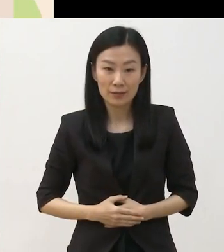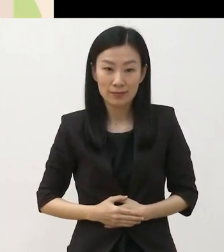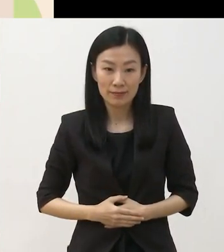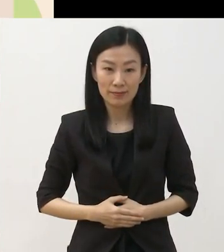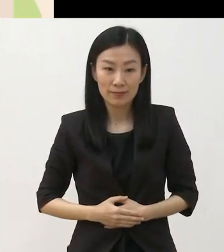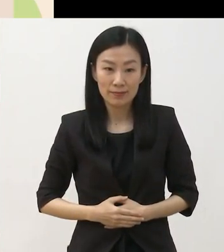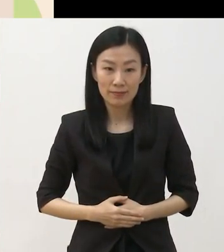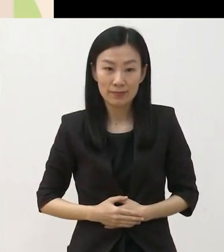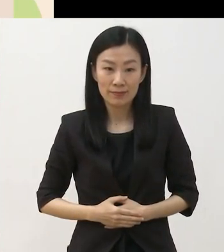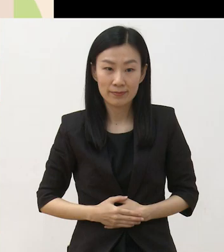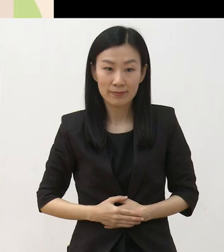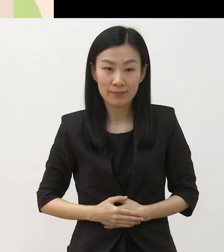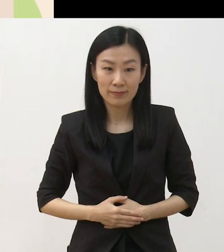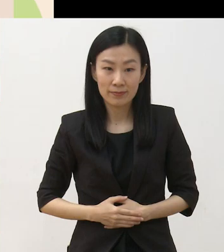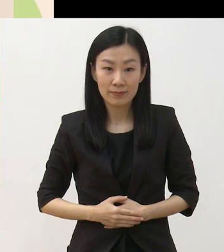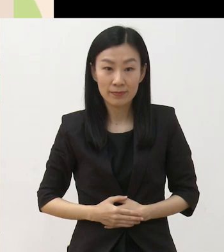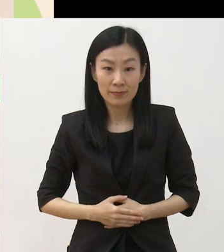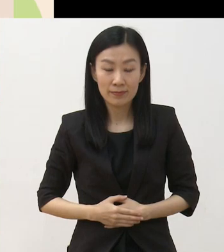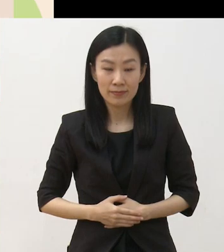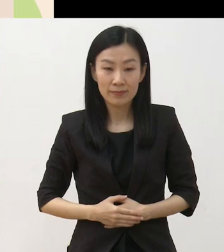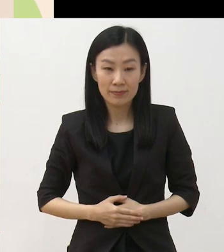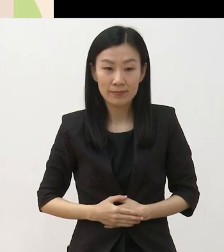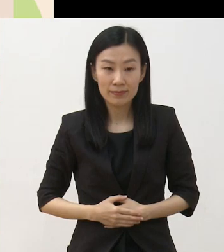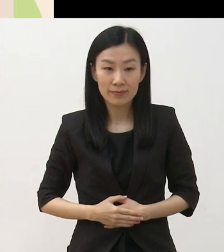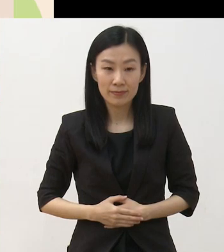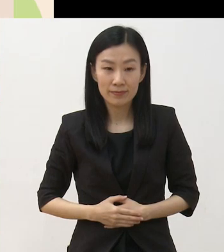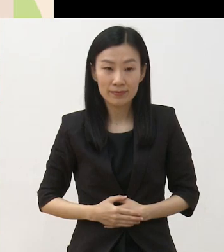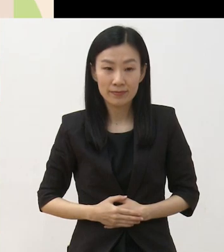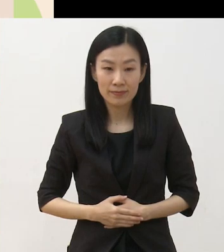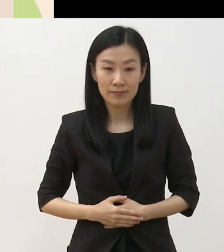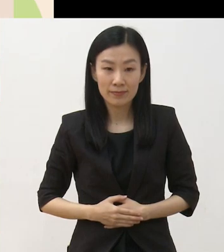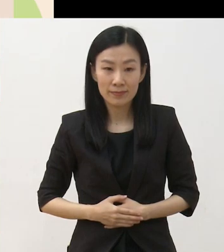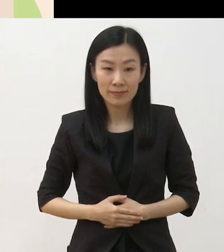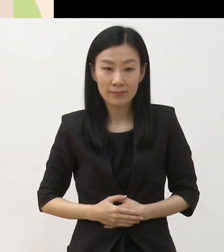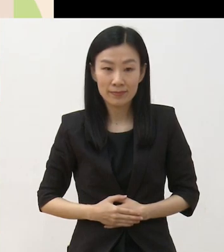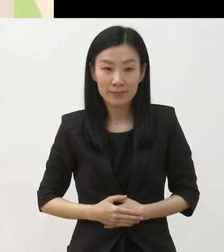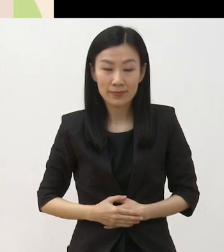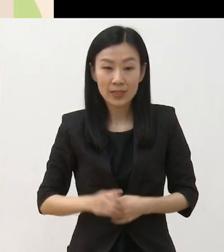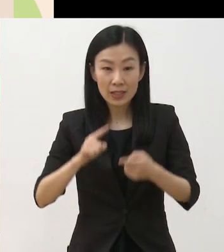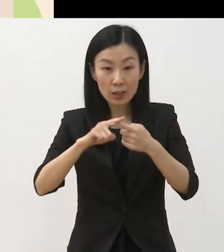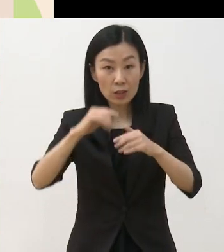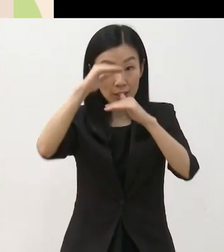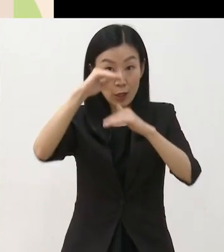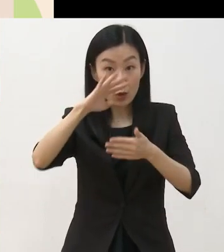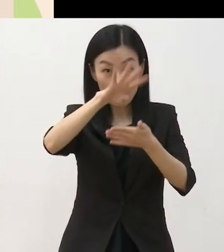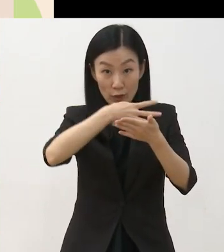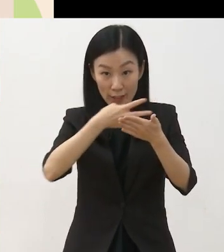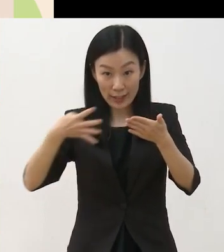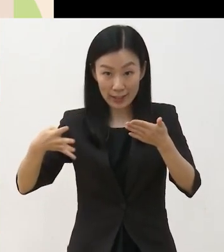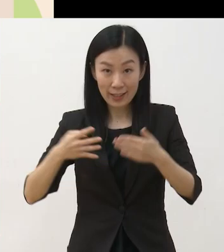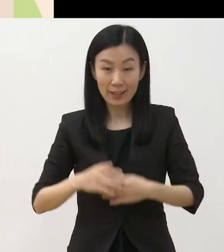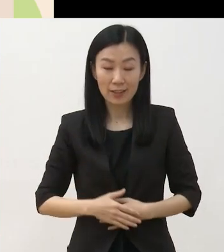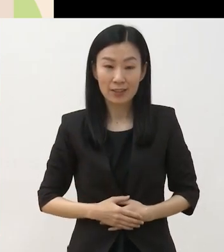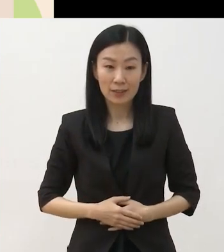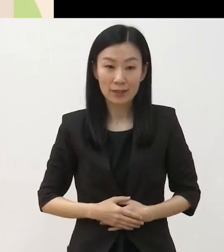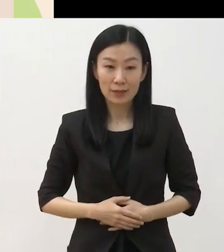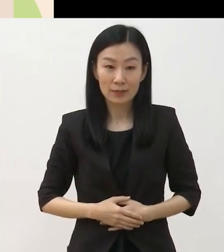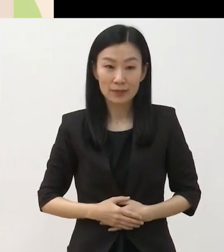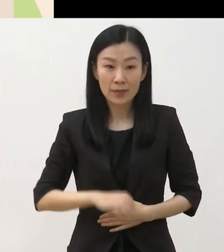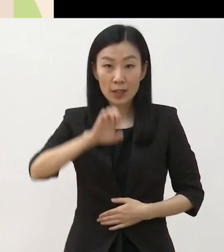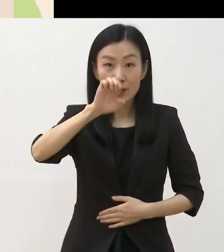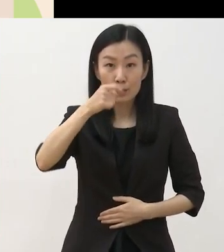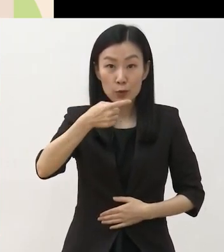보시는 화면은 공연예술 창작 산실 내 사업들을 도식화한 것입니다 흔히 프리